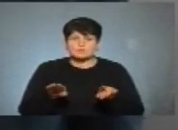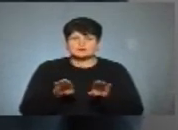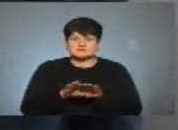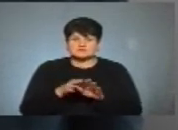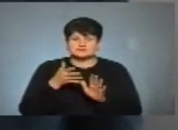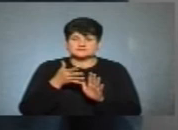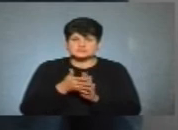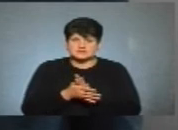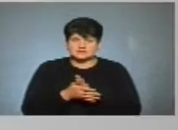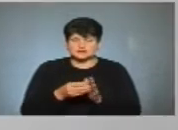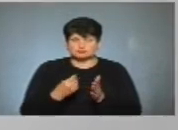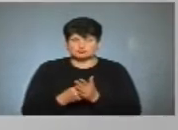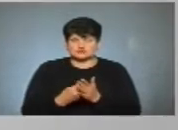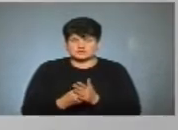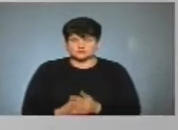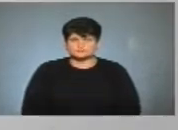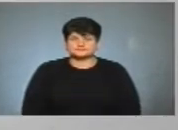видатки бюджету.